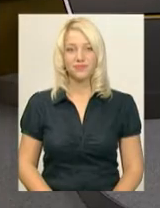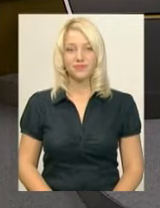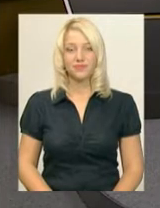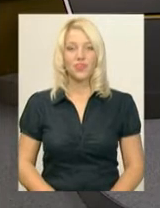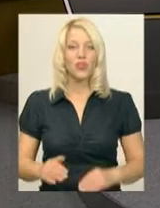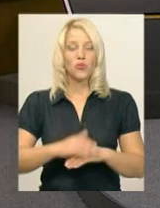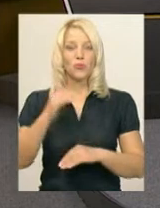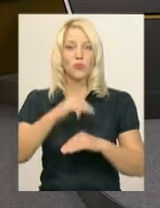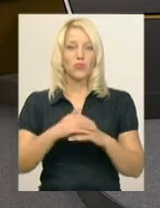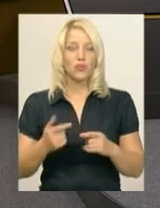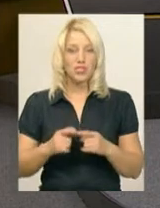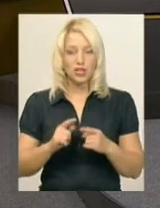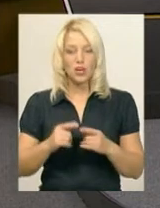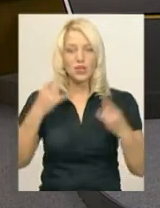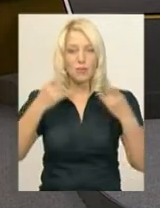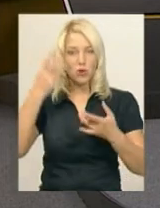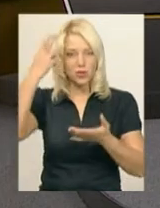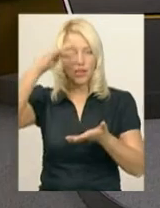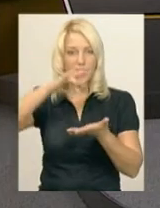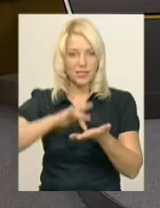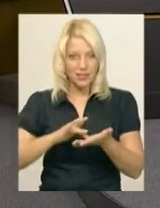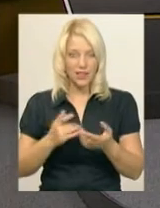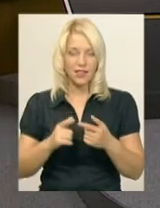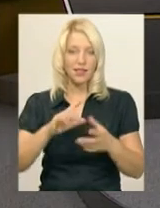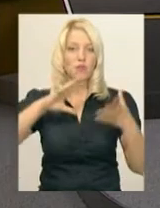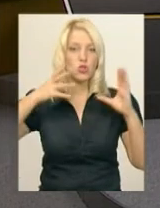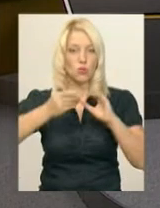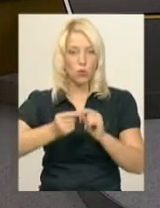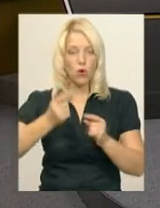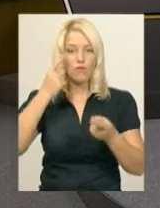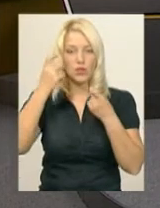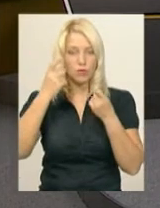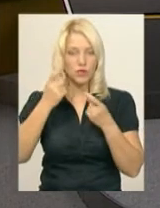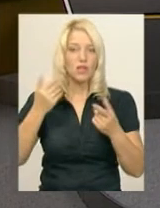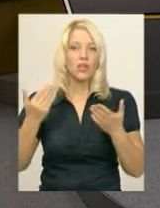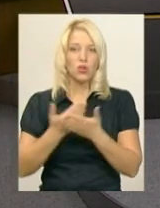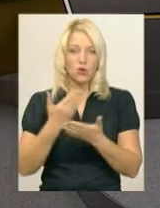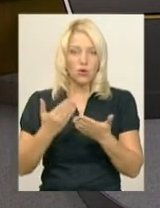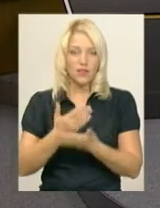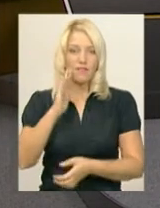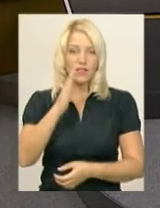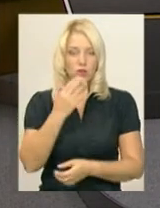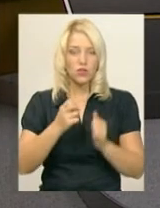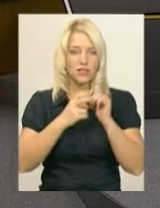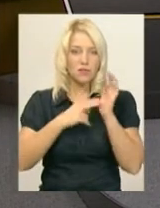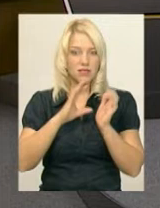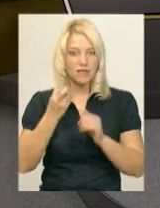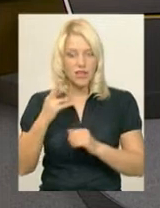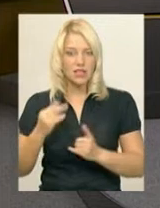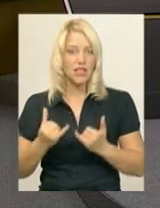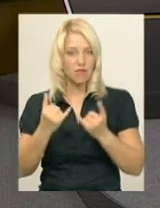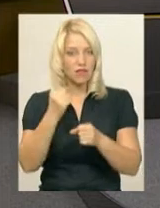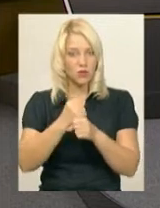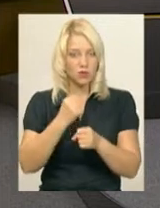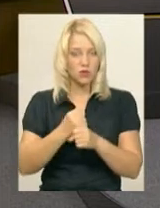Доброго вечора! В ефірі Суспільного телебачення «Поділля Центр» підсумковий випуск новин вівторка, 18 вересня. В студії працюють